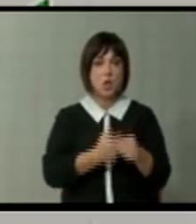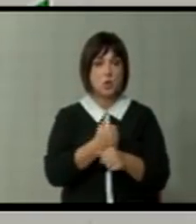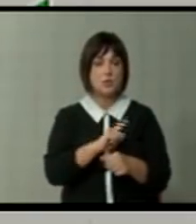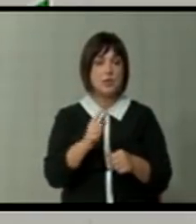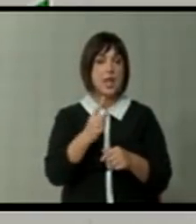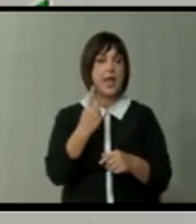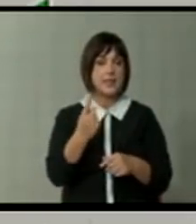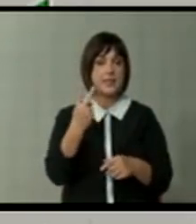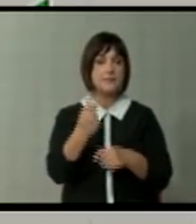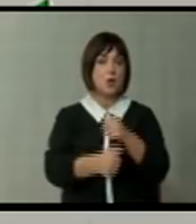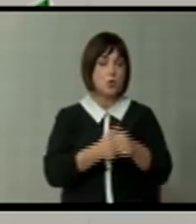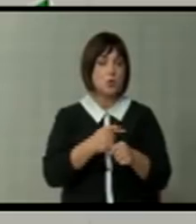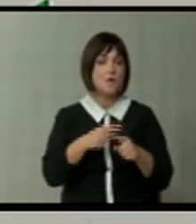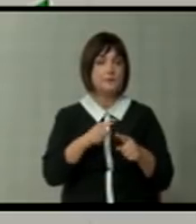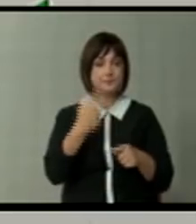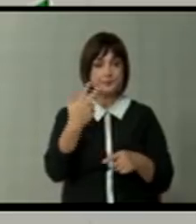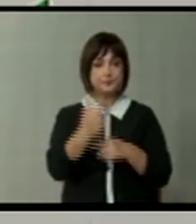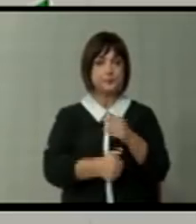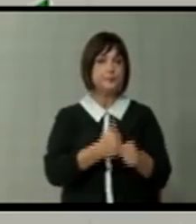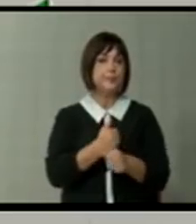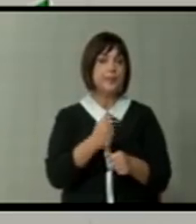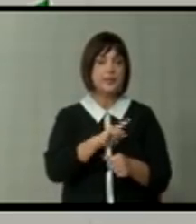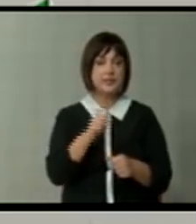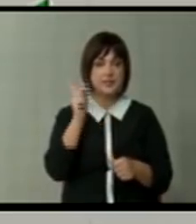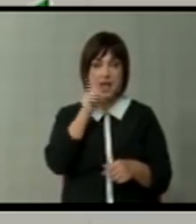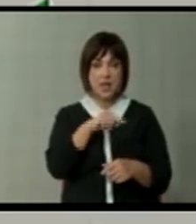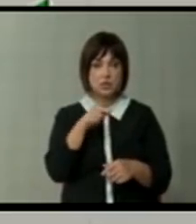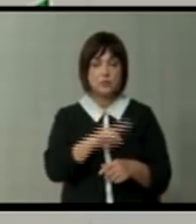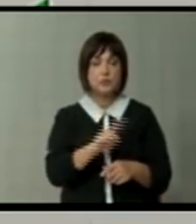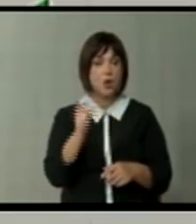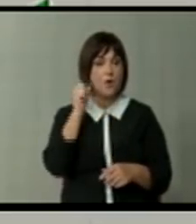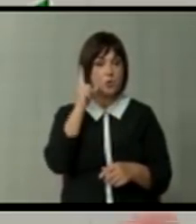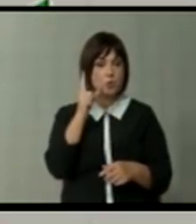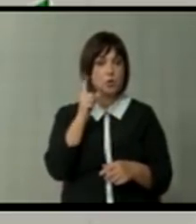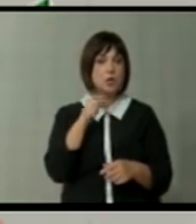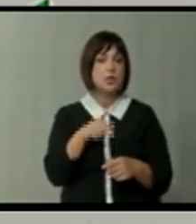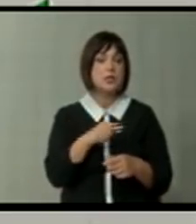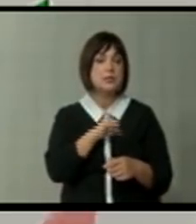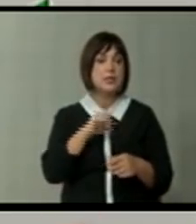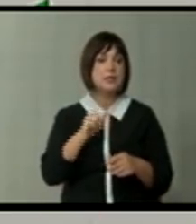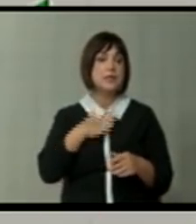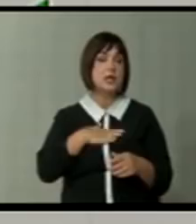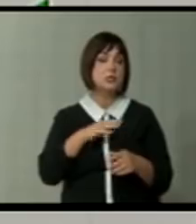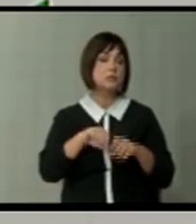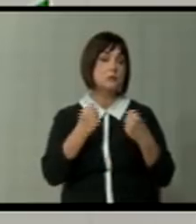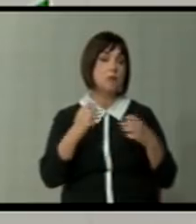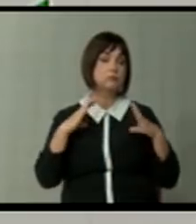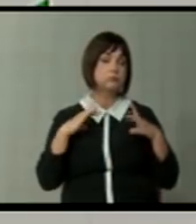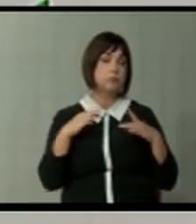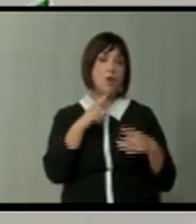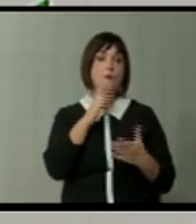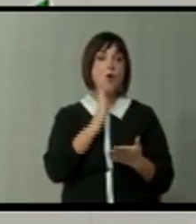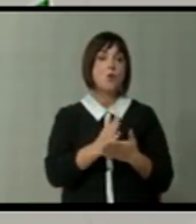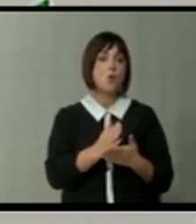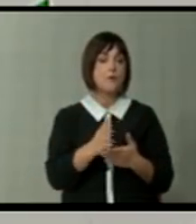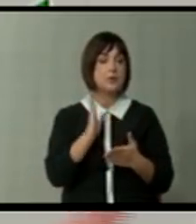година или две, тријесет отсуствува. Че да ние да не се лажеме не е ништо случайно. Доставно не сакаат да се нарушат комодитетот во кој